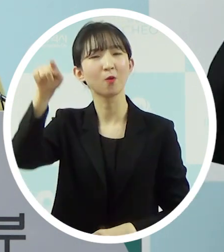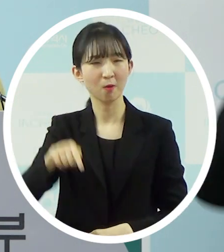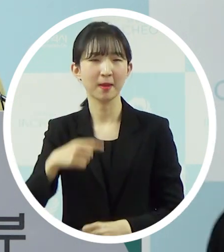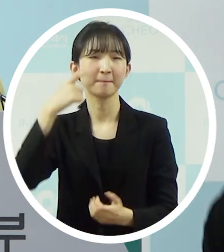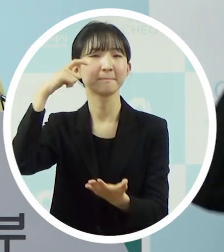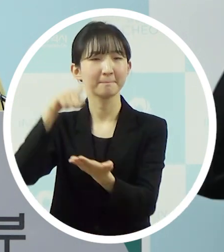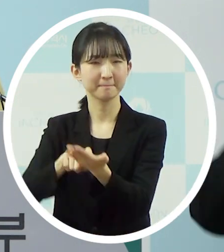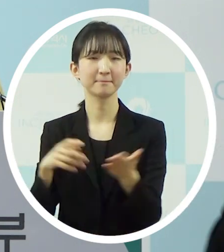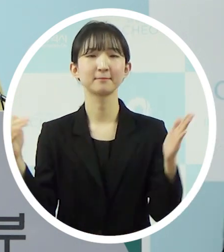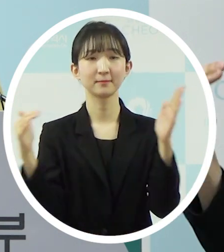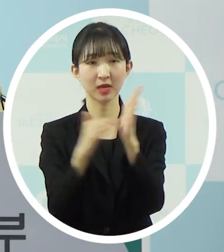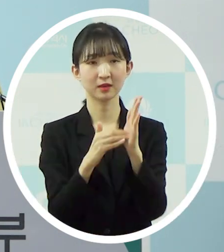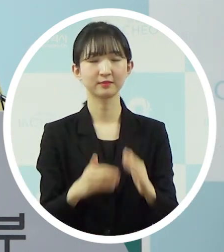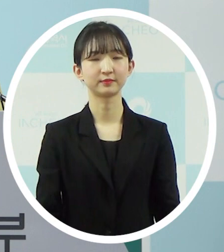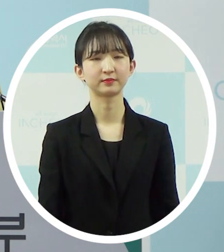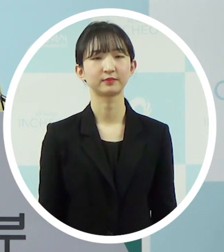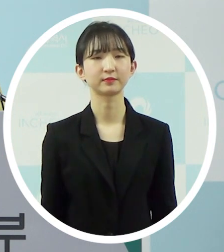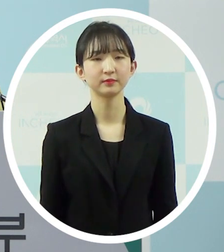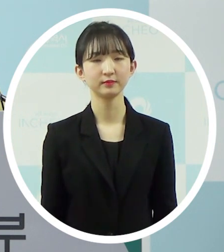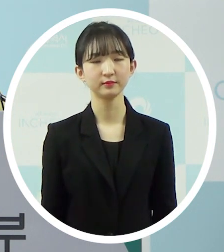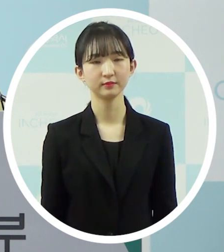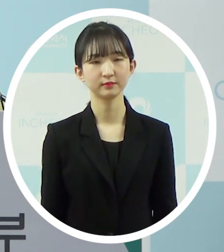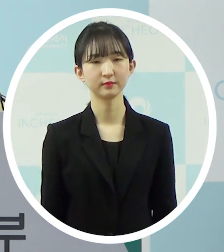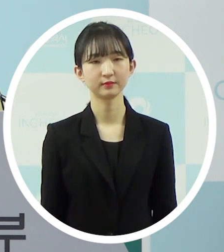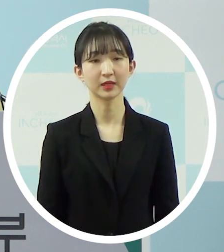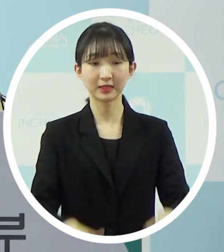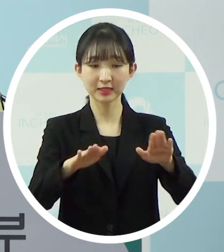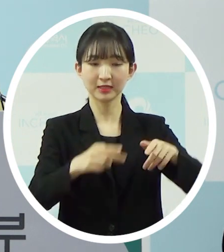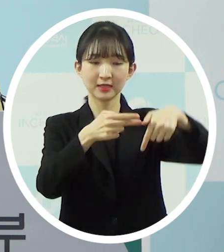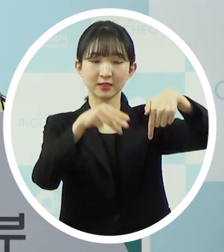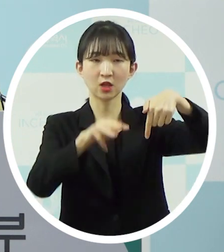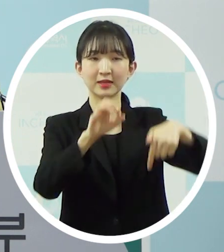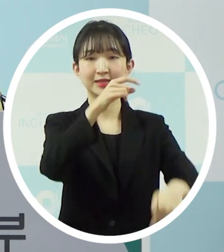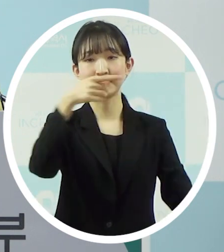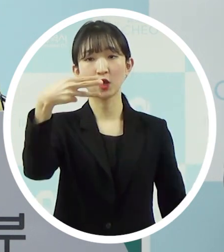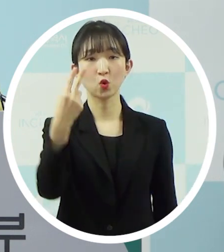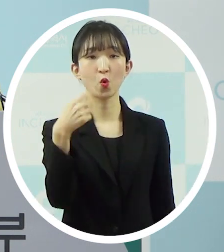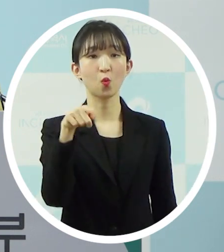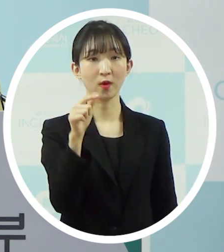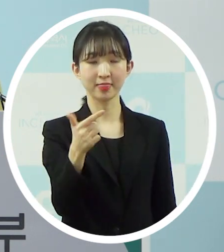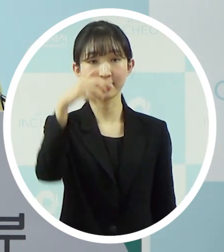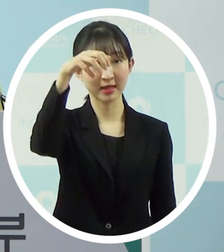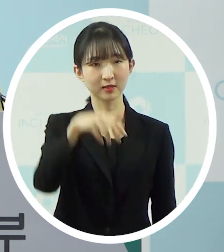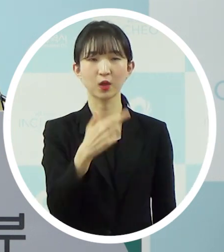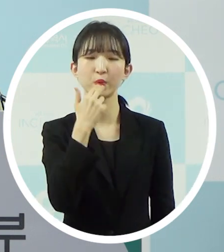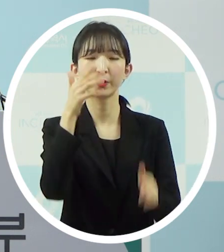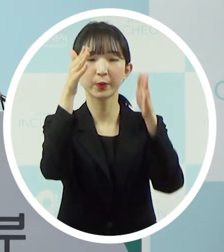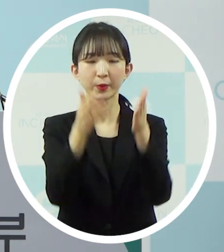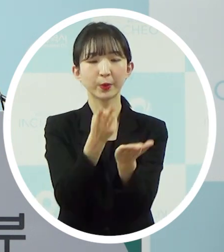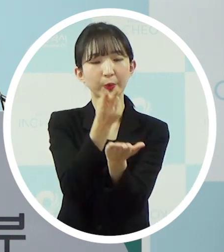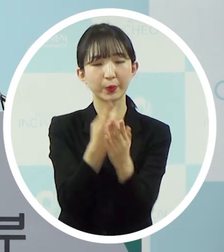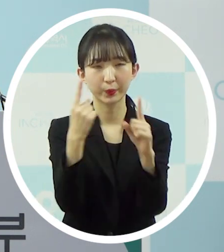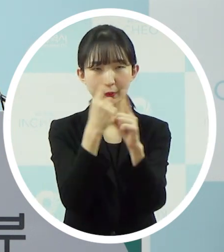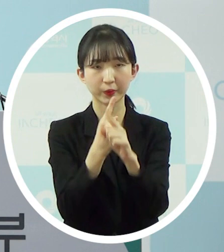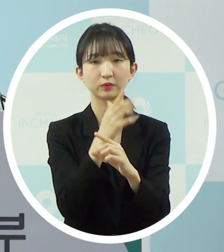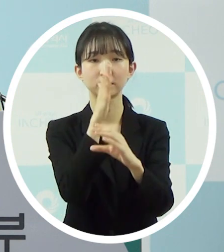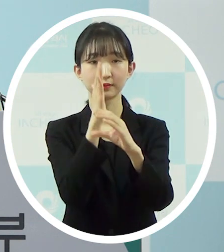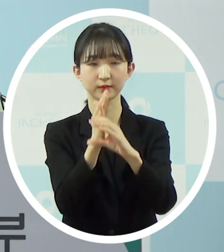확인되었습니다. 현재 인천의료원 음압병동에서 격리 치료 중입니다.